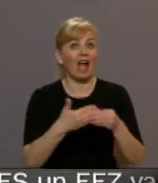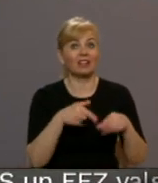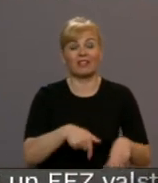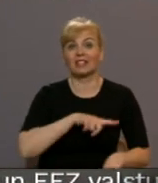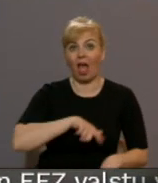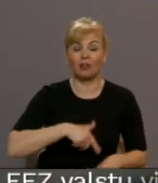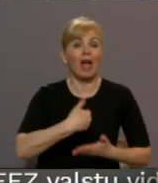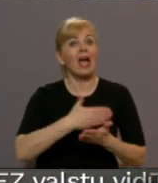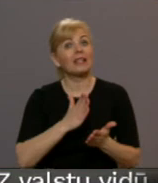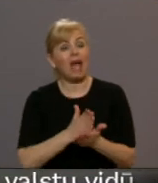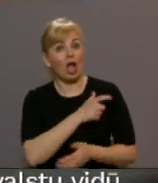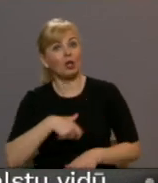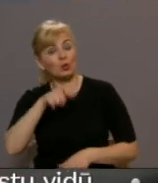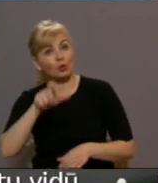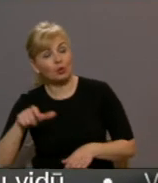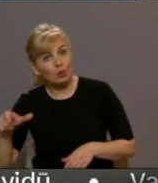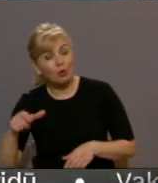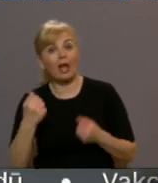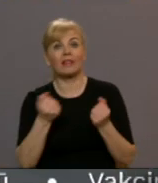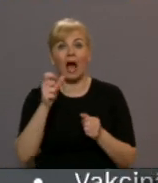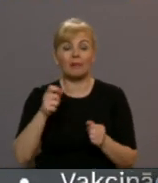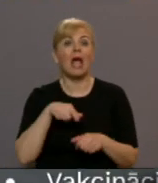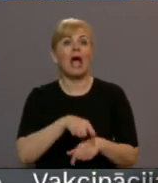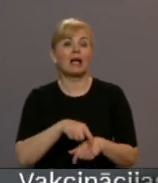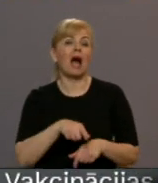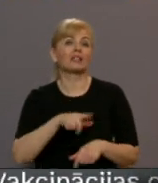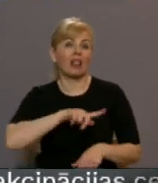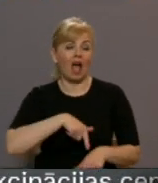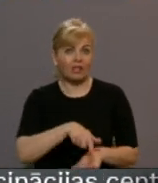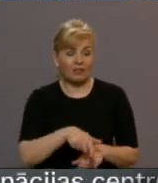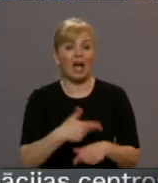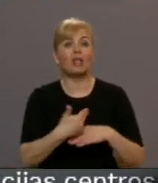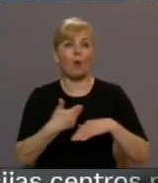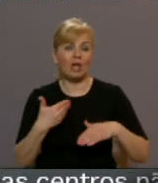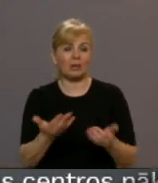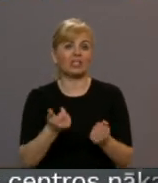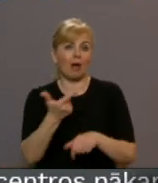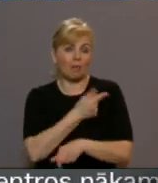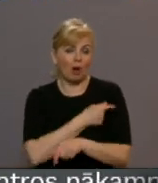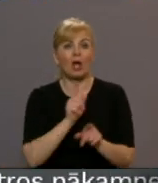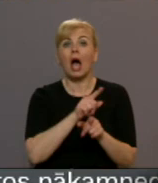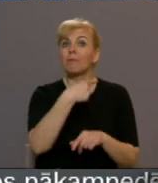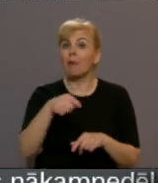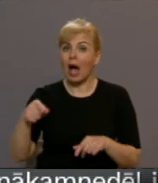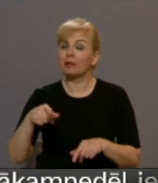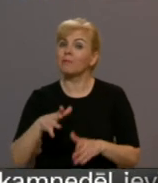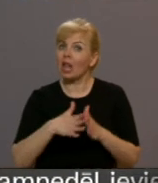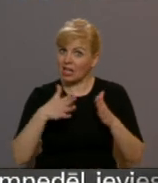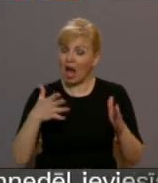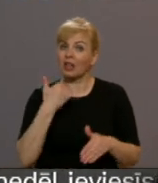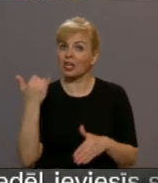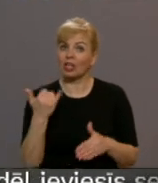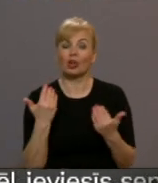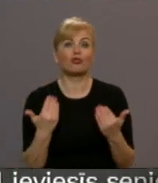Liela daļa studentu un darbinieku, kas ir rezidenti vai mācās medicīnu, poti jau saņēmuši iepriekš. Tomēr arī pārējiem interesi ir liela. Šodien